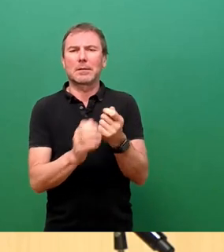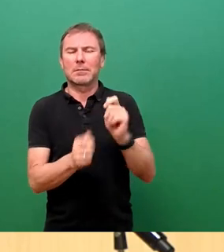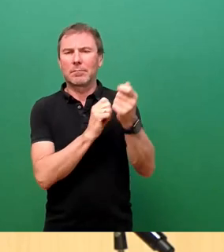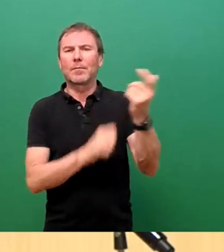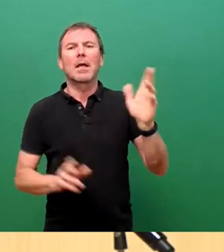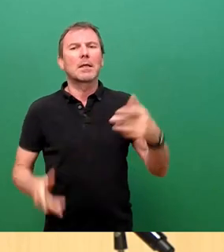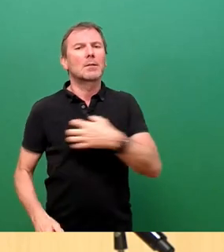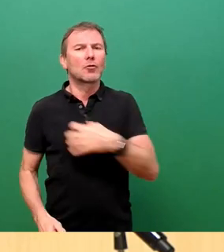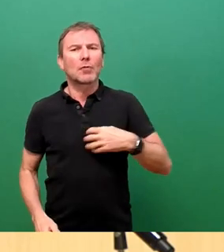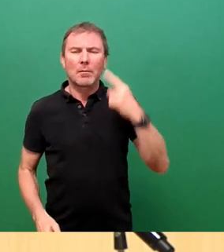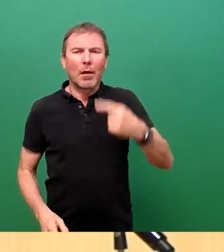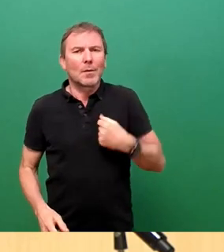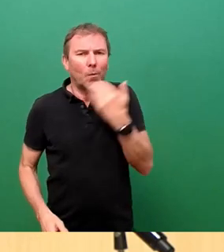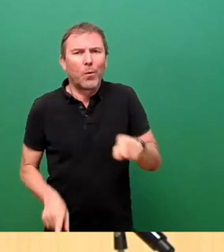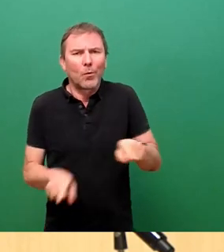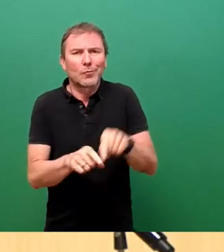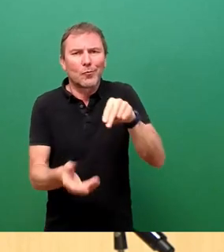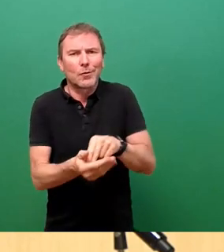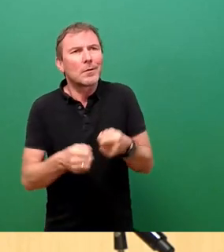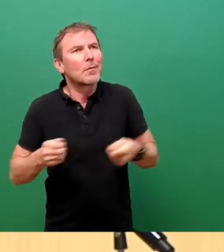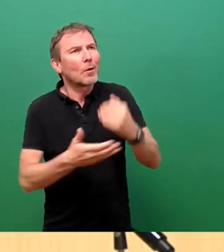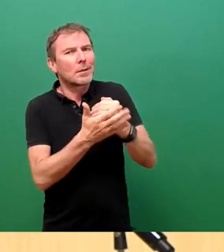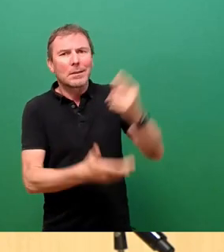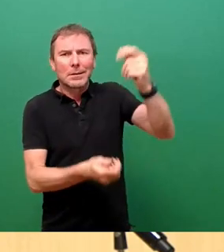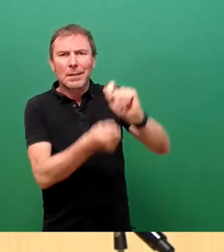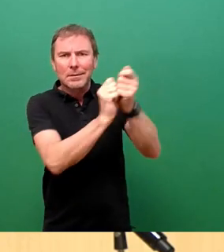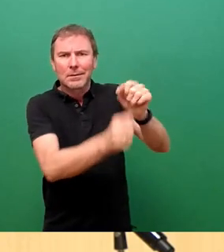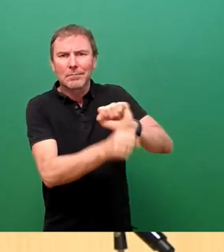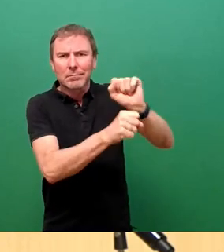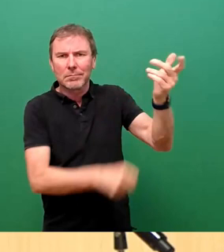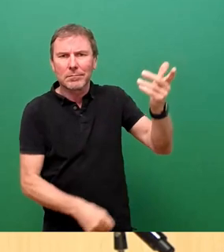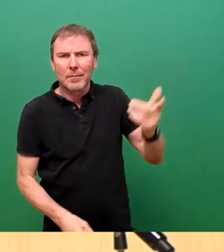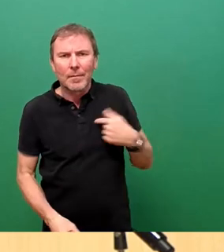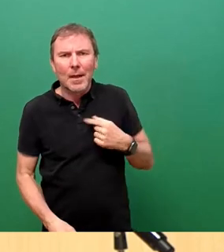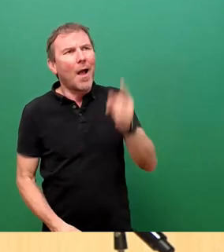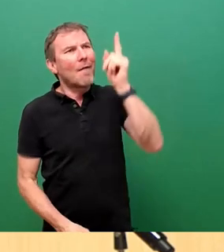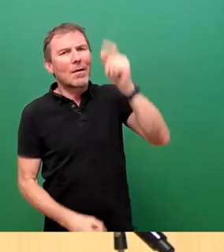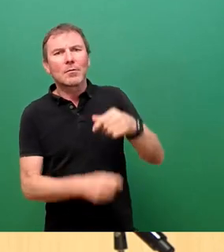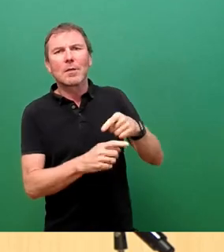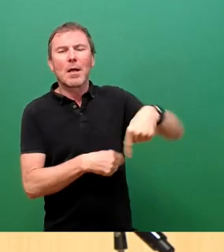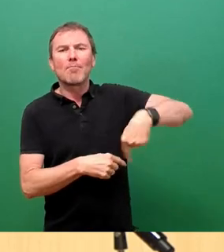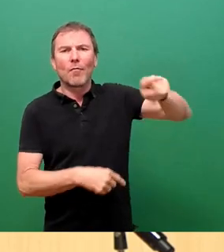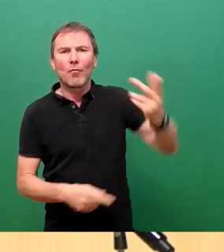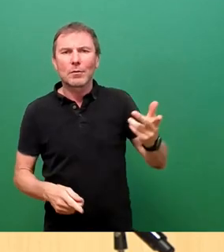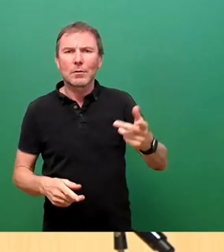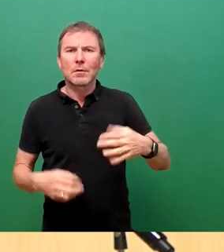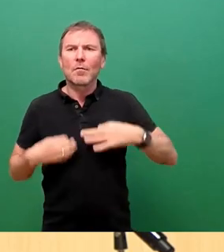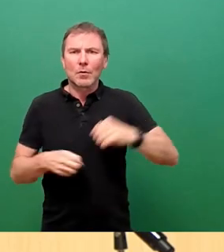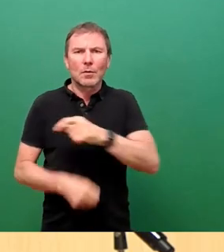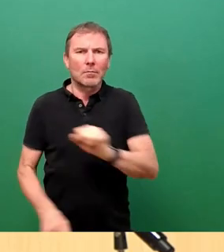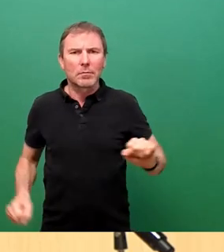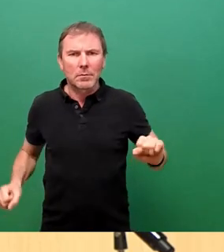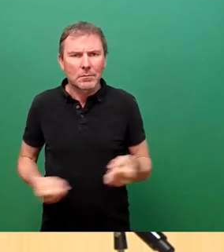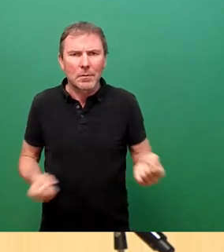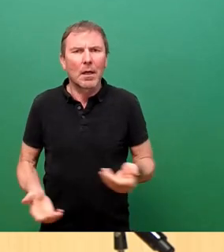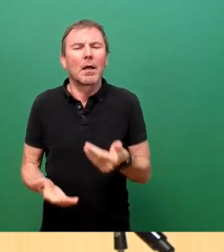Stadtrat an Zuständigkeit für Bundesgesetzgebung und auch an Weisungsbefugnis gegenüber dem Handeln des städtischen Gesundheitsamtes. Insoweit